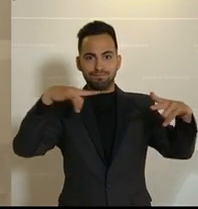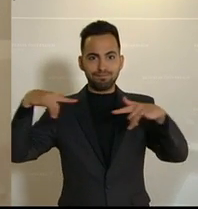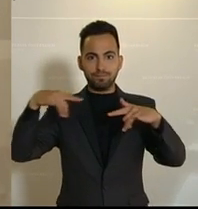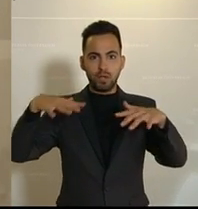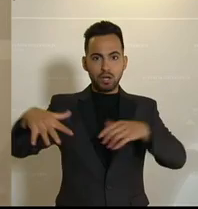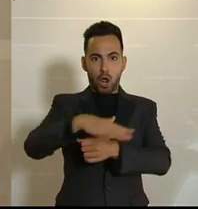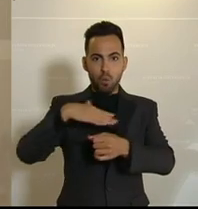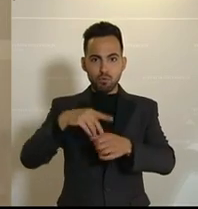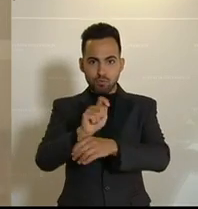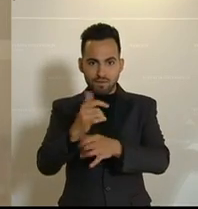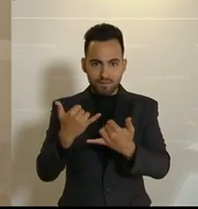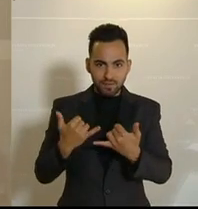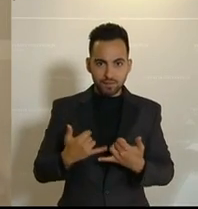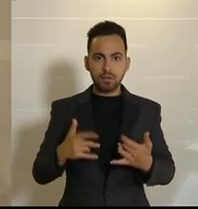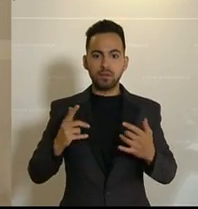ist Deadline.